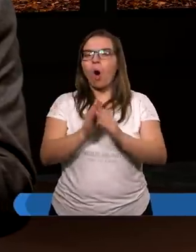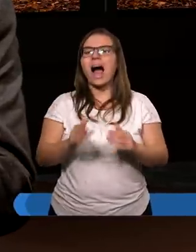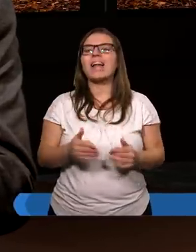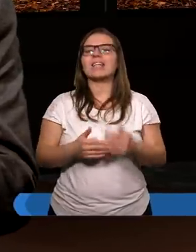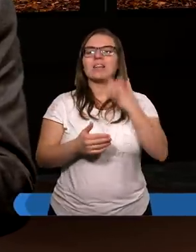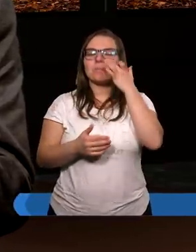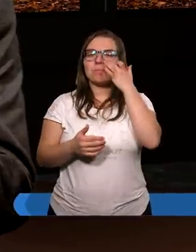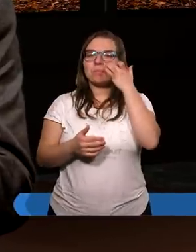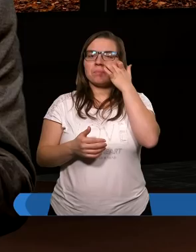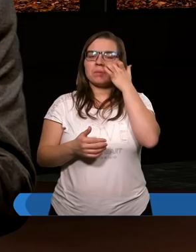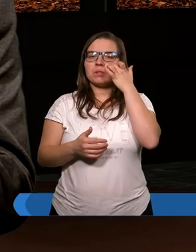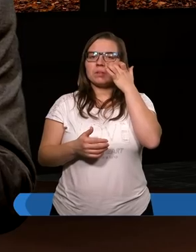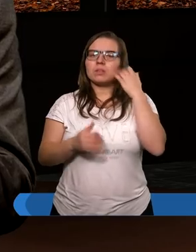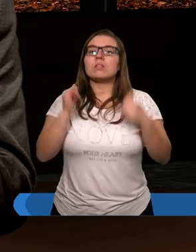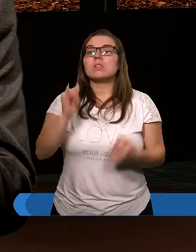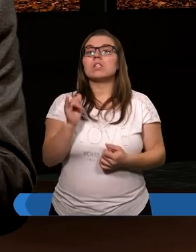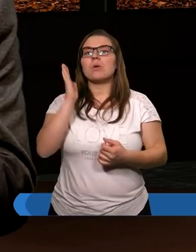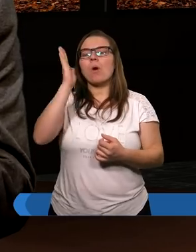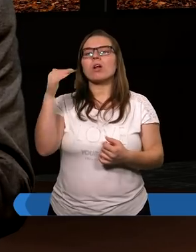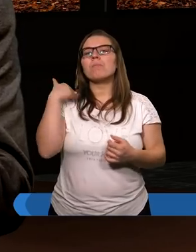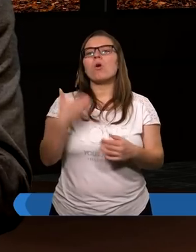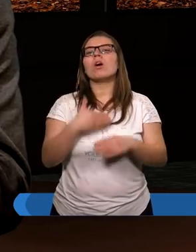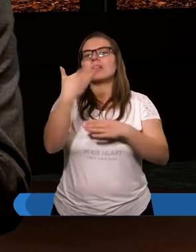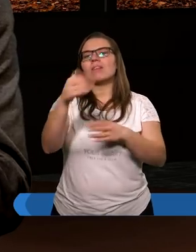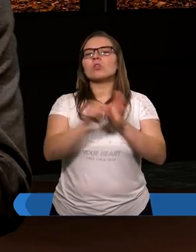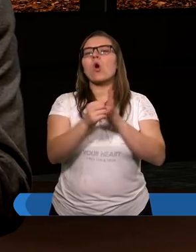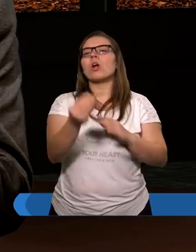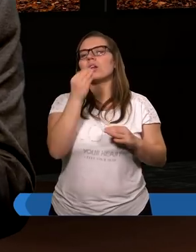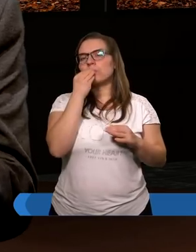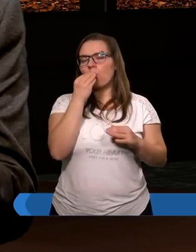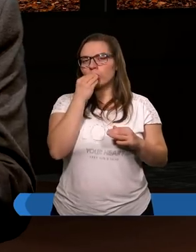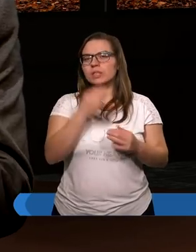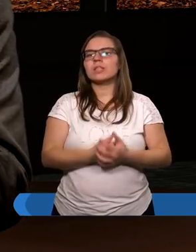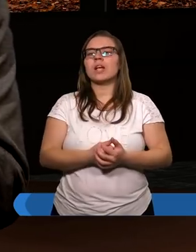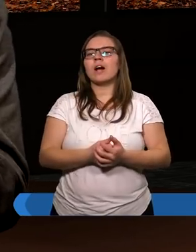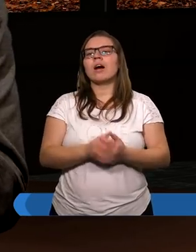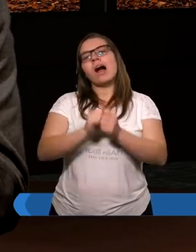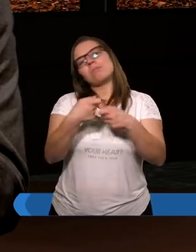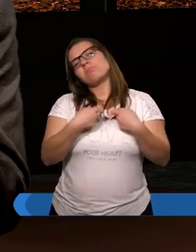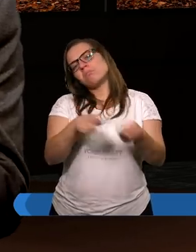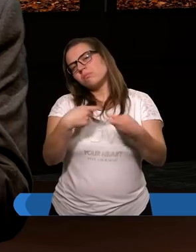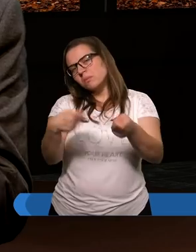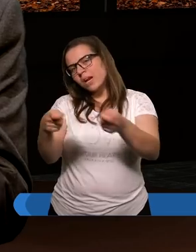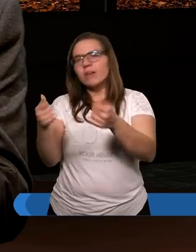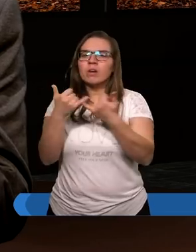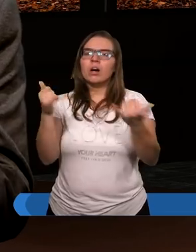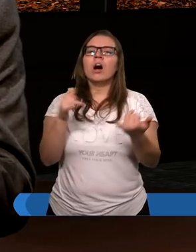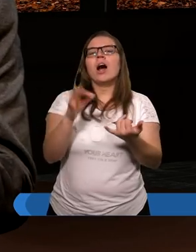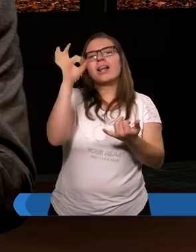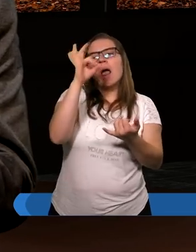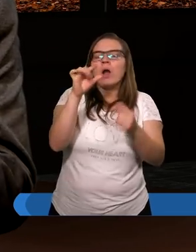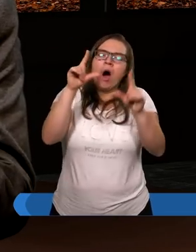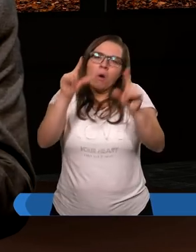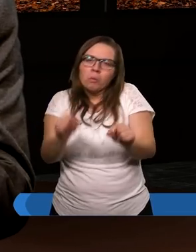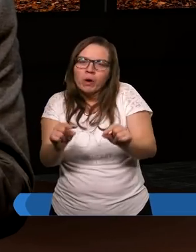i potem było podawane do spożycia albo sprzedawane po okazjonalnych cenach